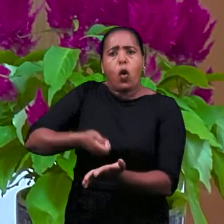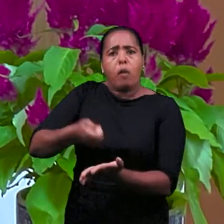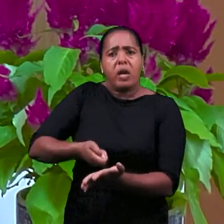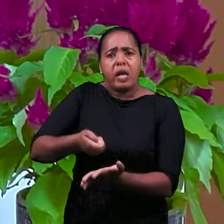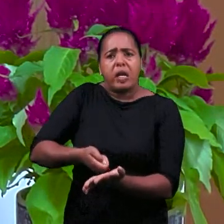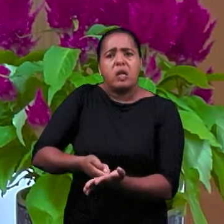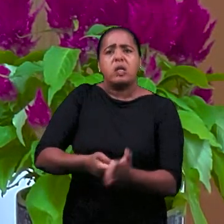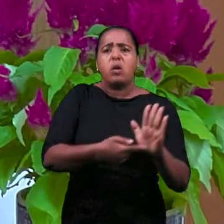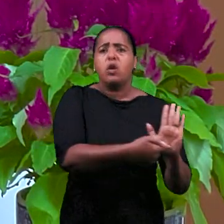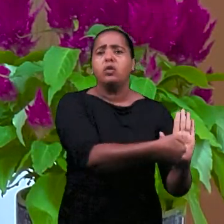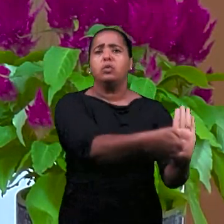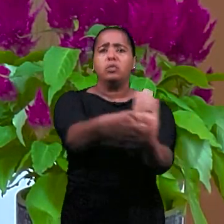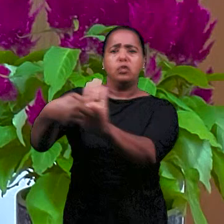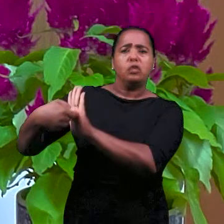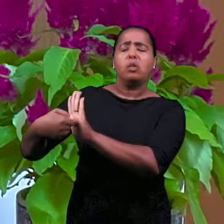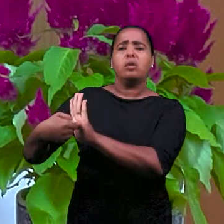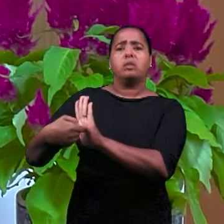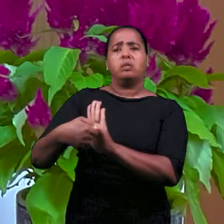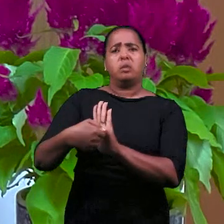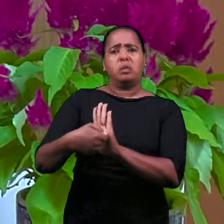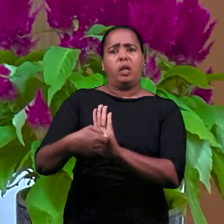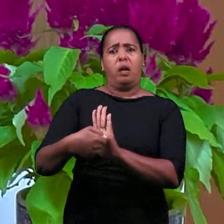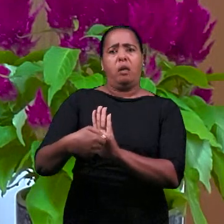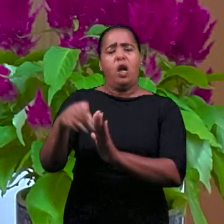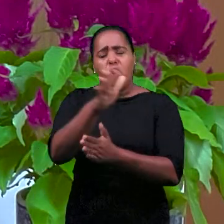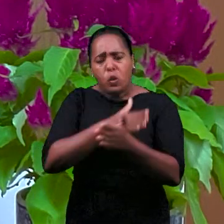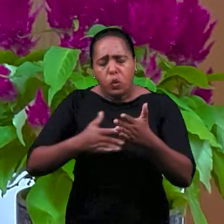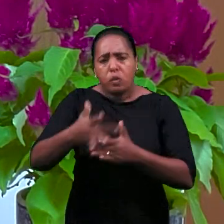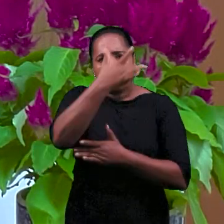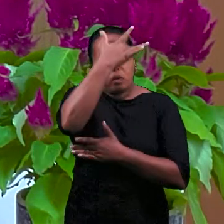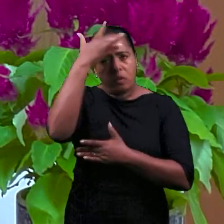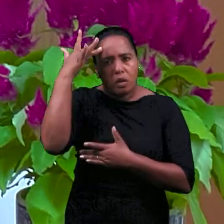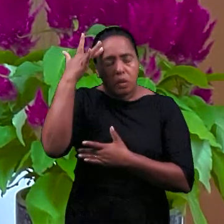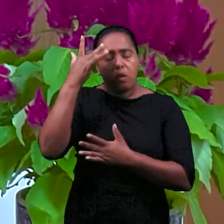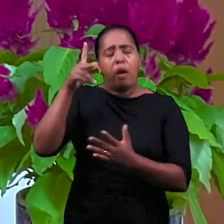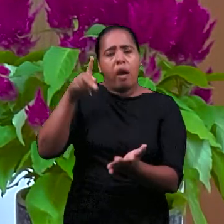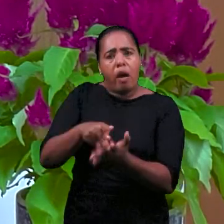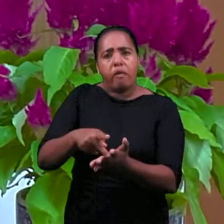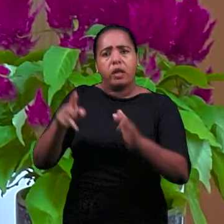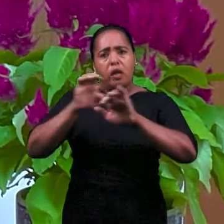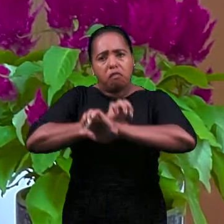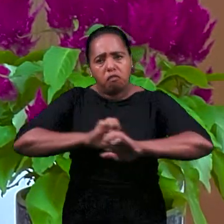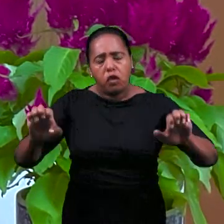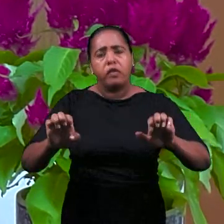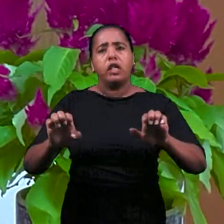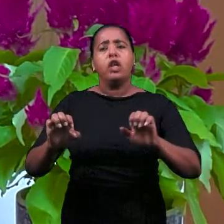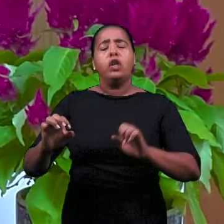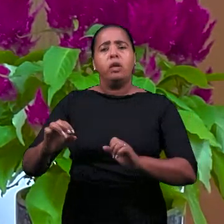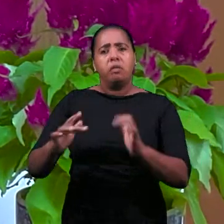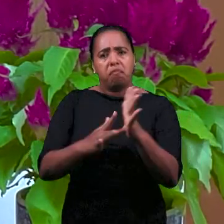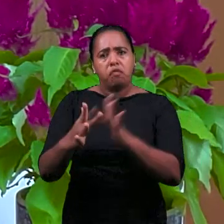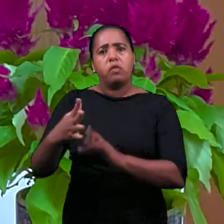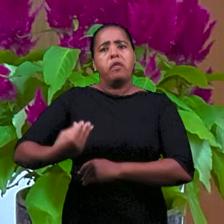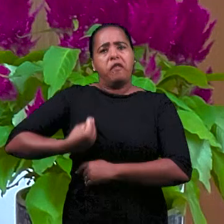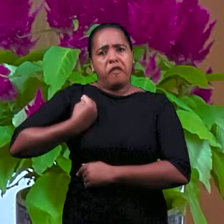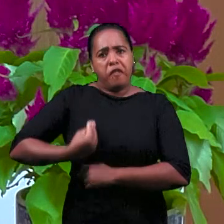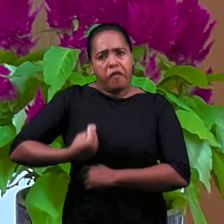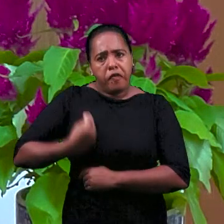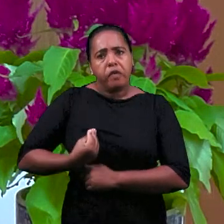обязаны поделиться этим со всем миром. Это истина Евангелия, Иисус жив,